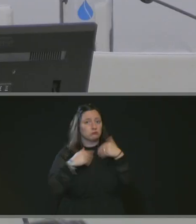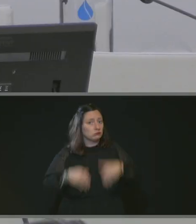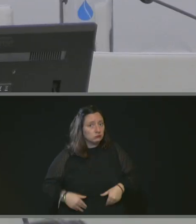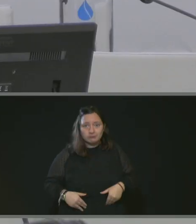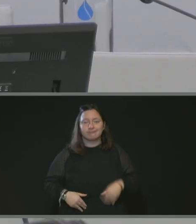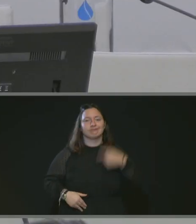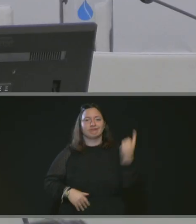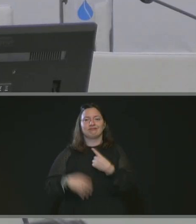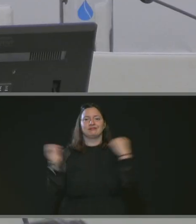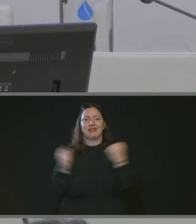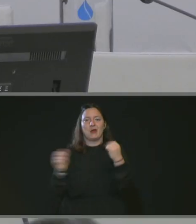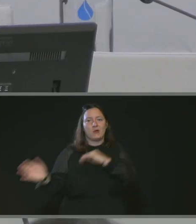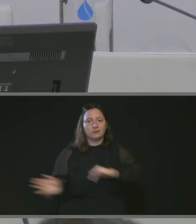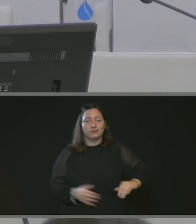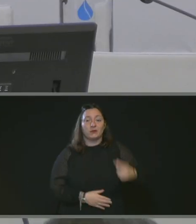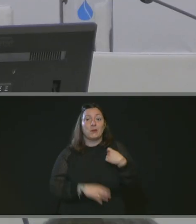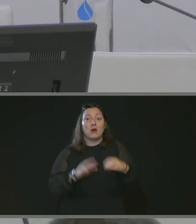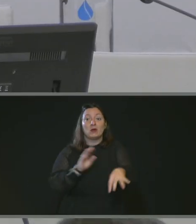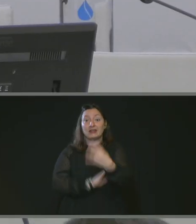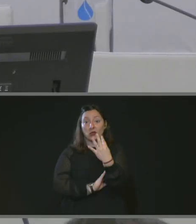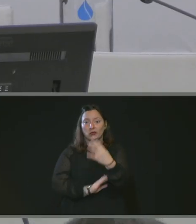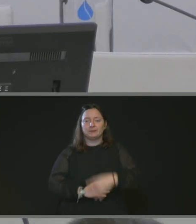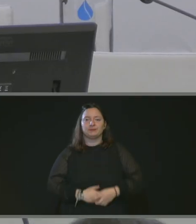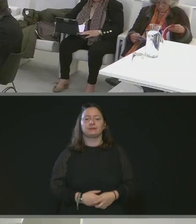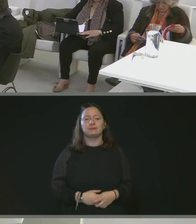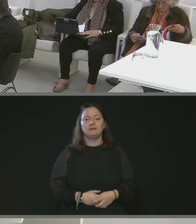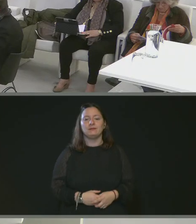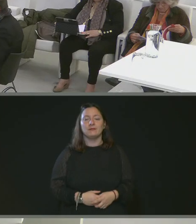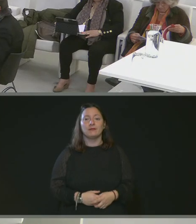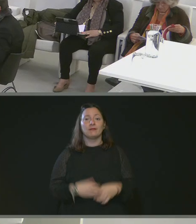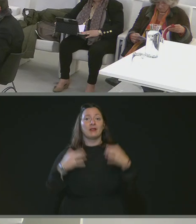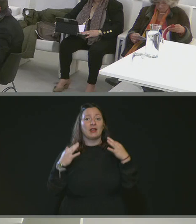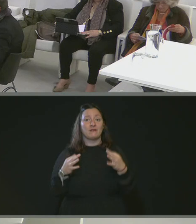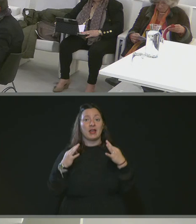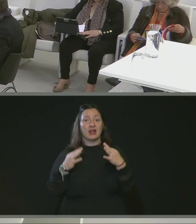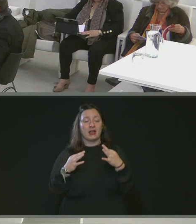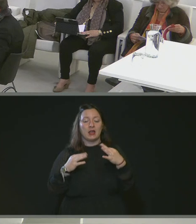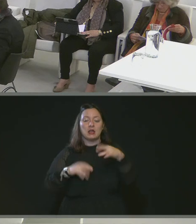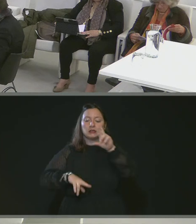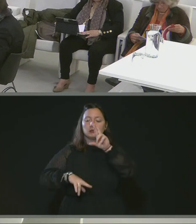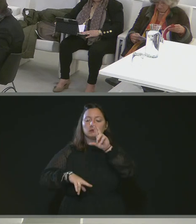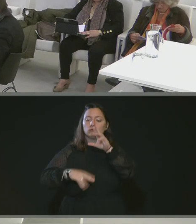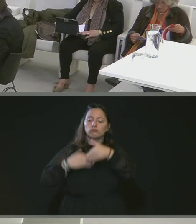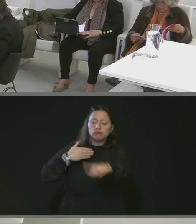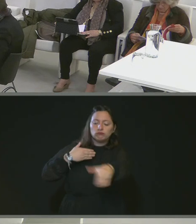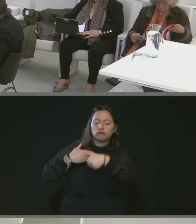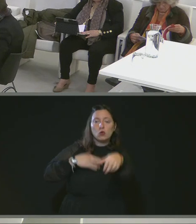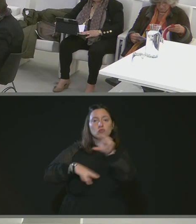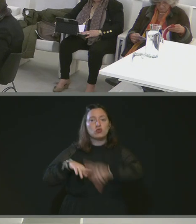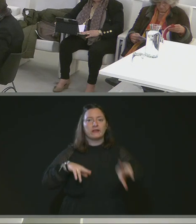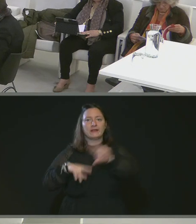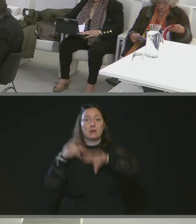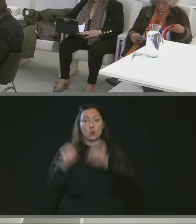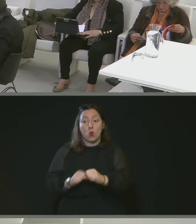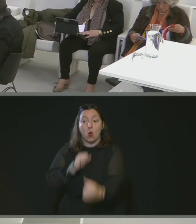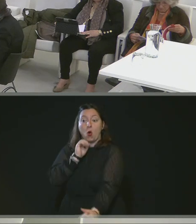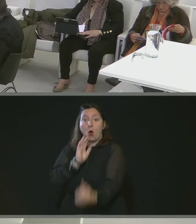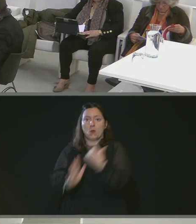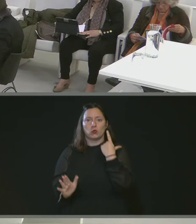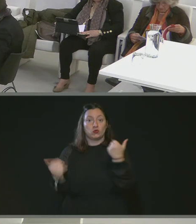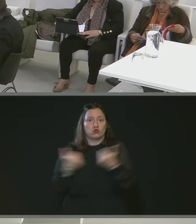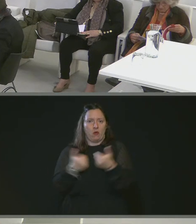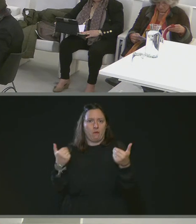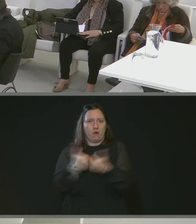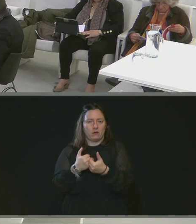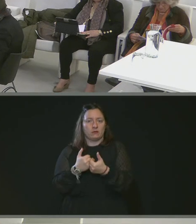14. Donc on rentre dans une série de désignations d'un chantier ouvrant la possibilité d'une indemnisation. Cette fois-ci, c'est l'aménagement cyclable